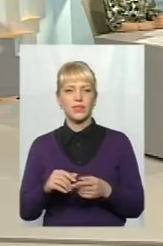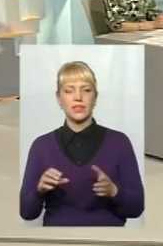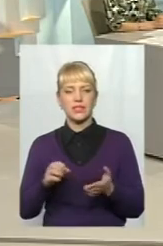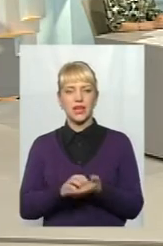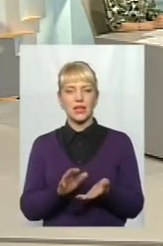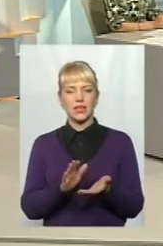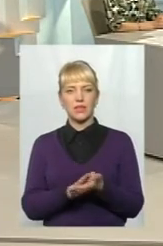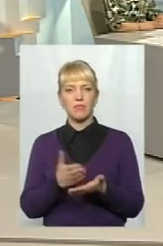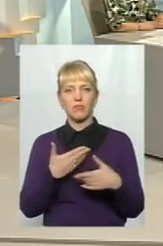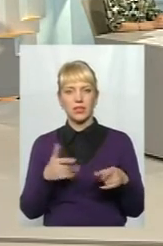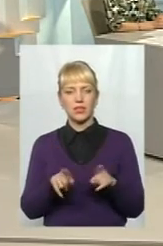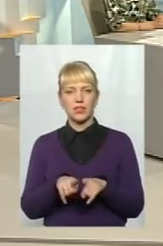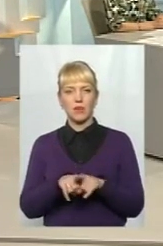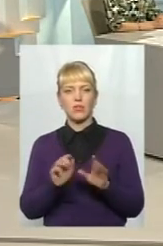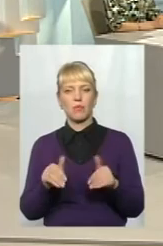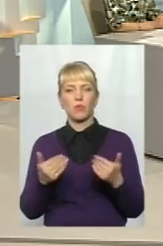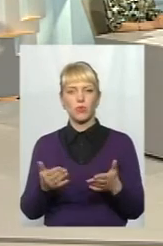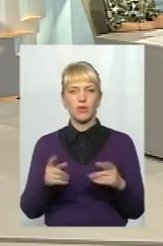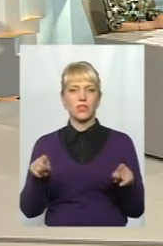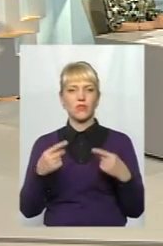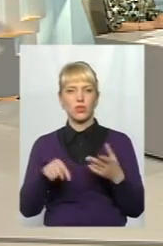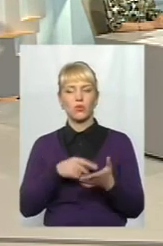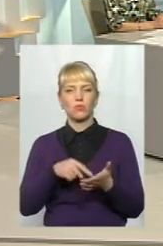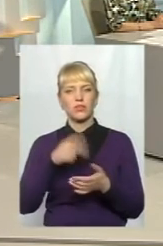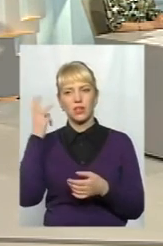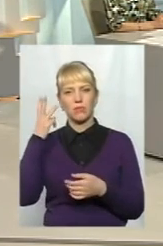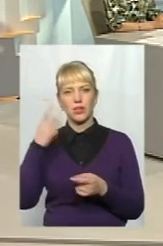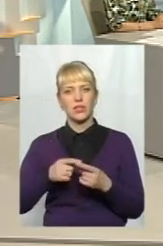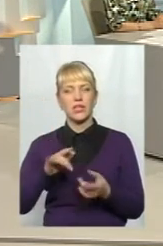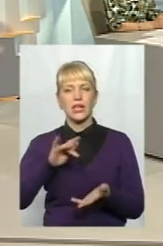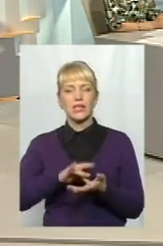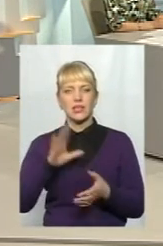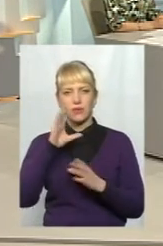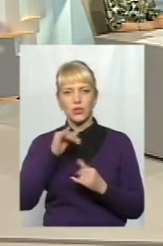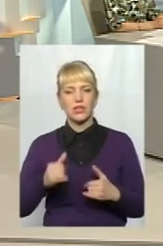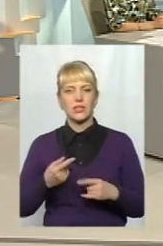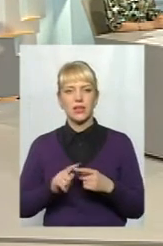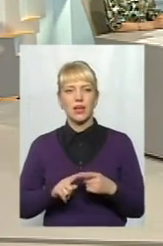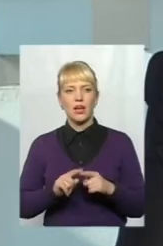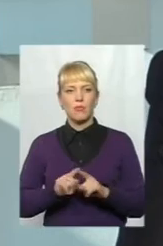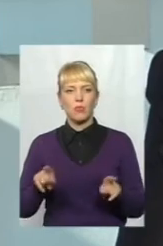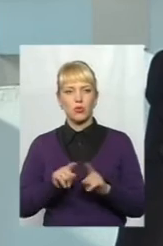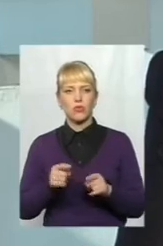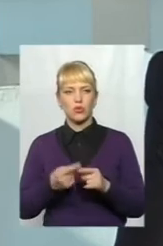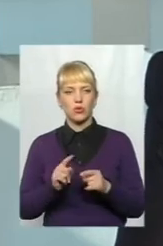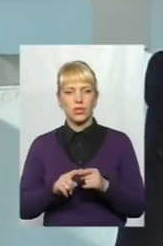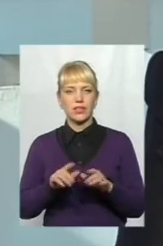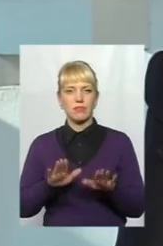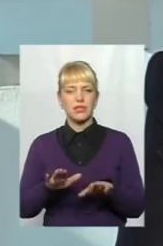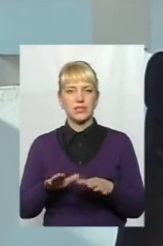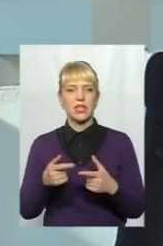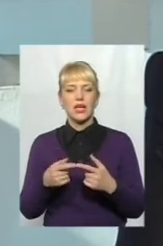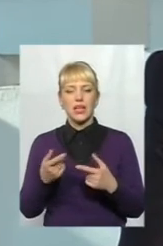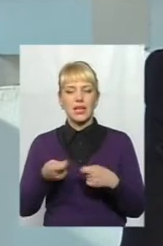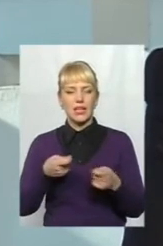Ми так само запропонували створити в місті Хмельницькому центр енергоефективності, це для проповування тої ніші і ринку,